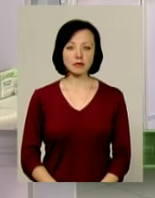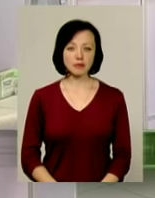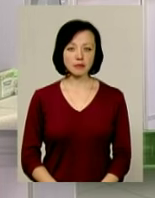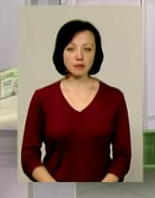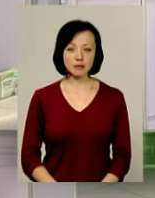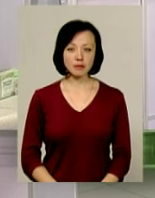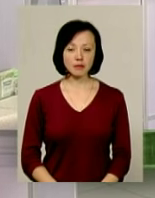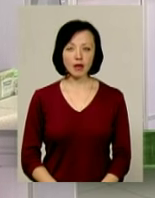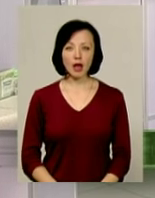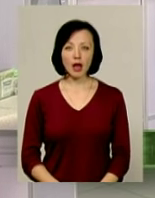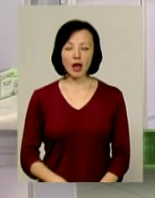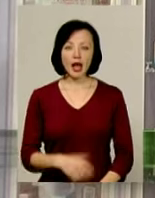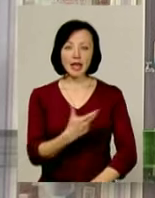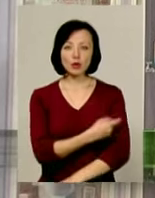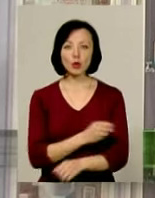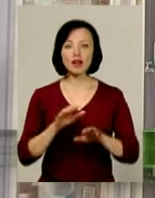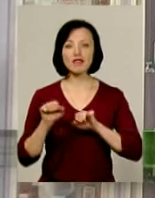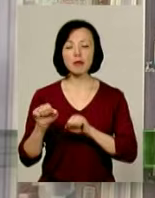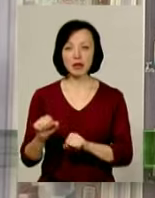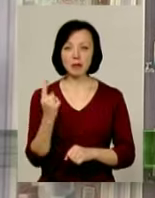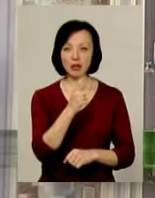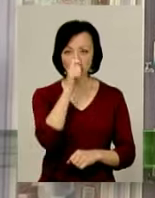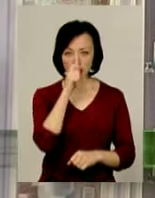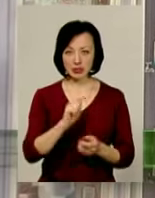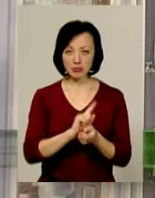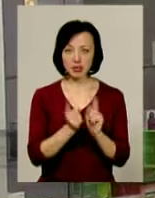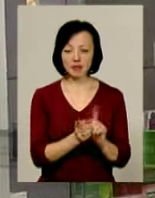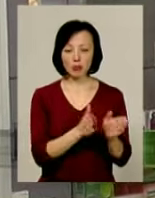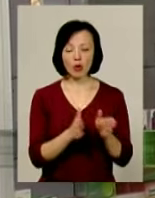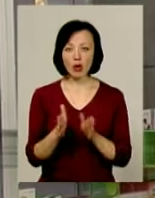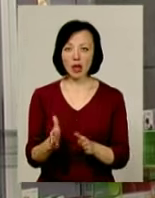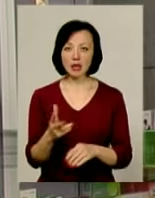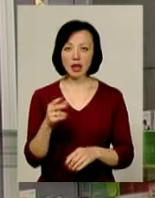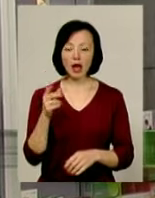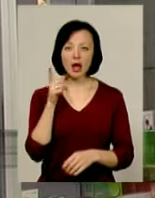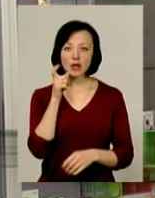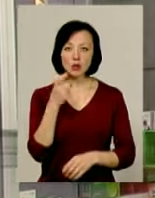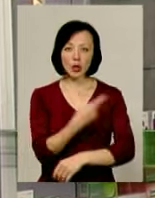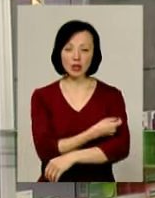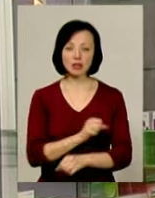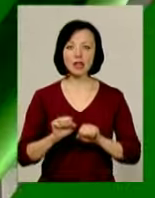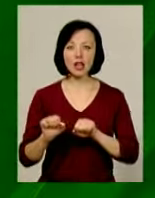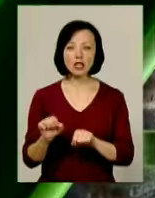Інсулін лише в аптеках. З 1 квітня змінився порядок забезпечення інсулінозалежних пацієнтів ліками.